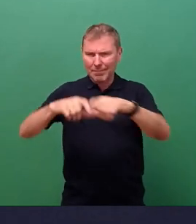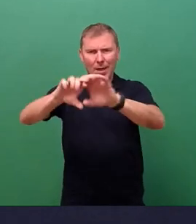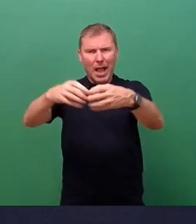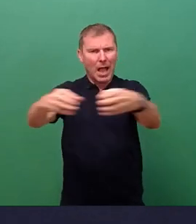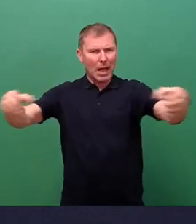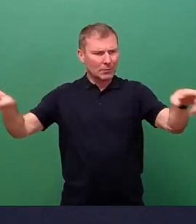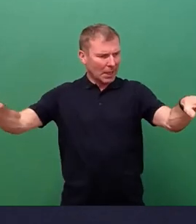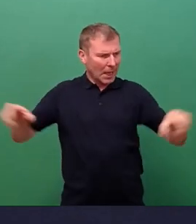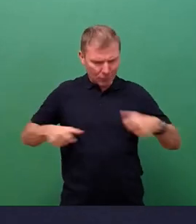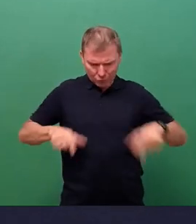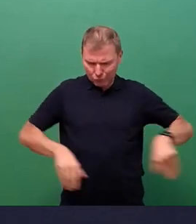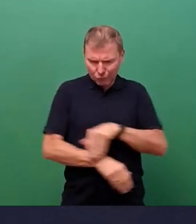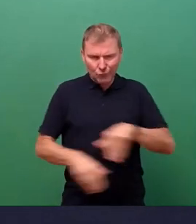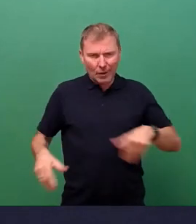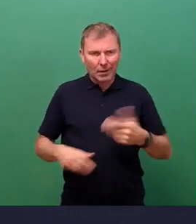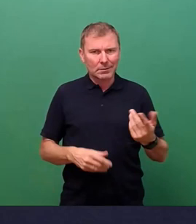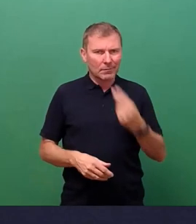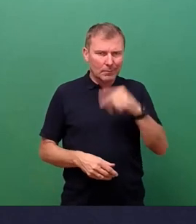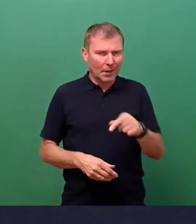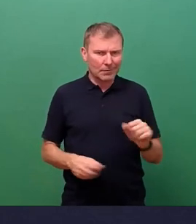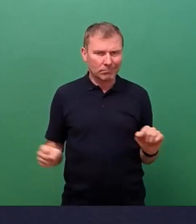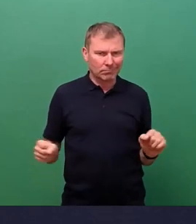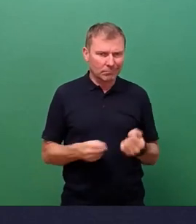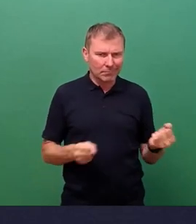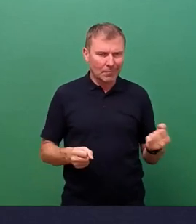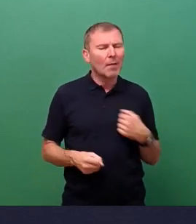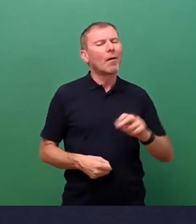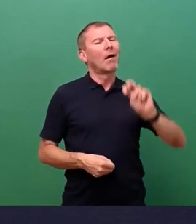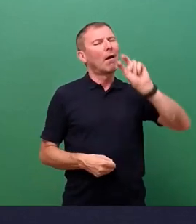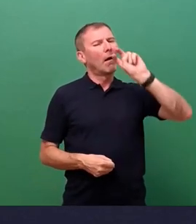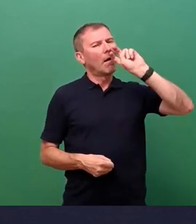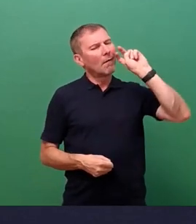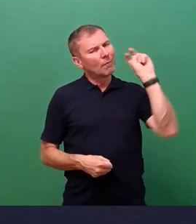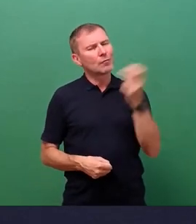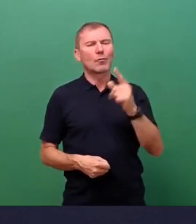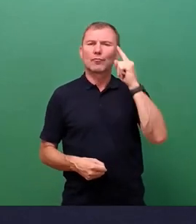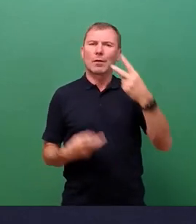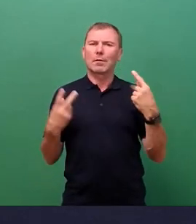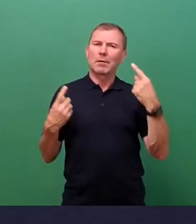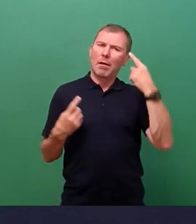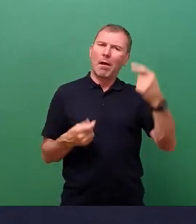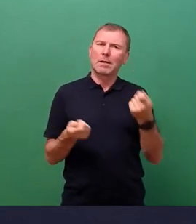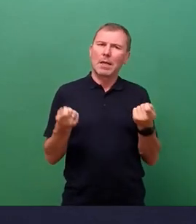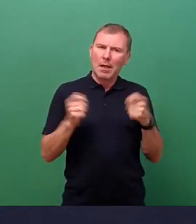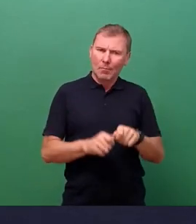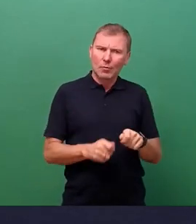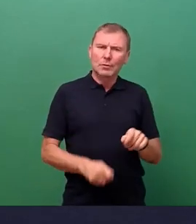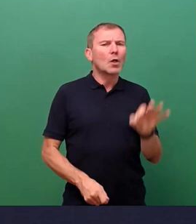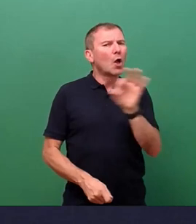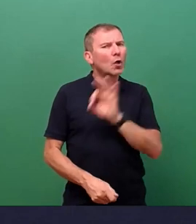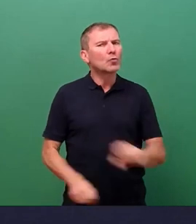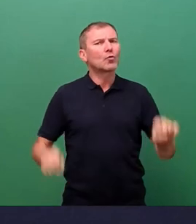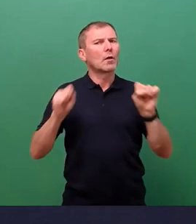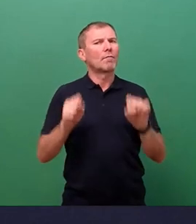Zeitablauf, engen, anschaut. Aber natürlich werden wir versuchen, den Stadtratsbeschluss, so wie es eben geht, umzusetzen